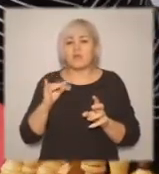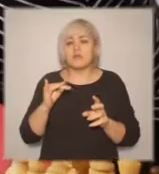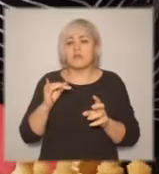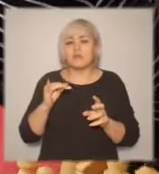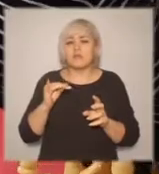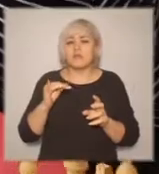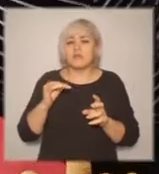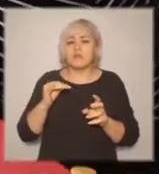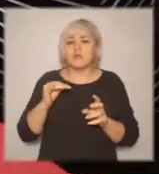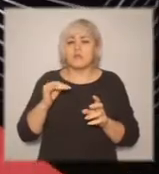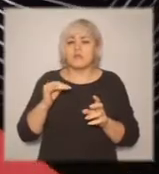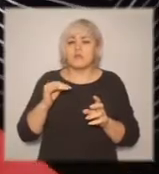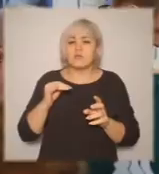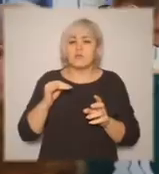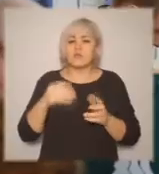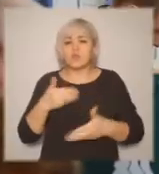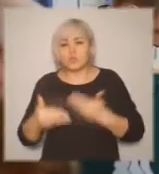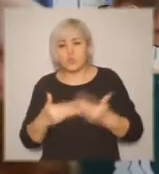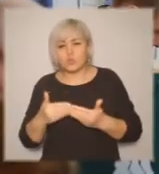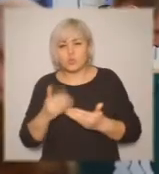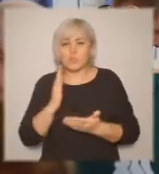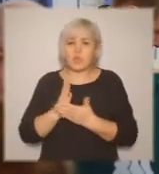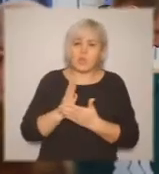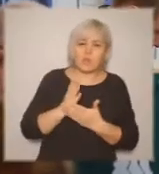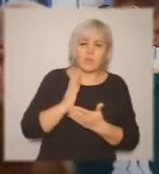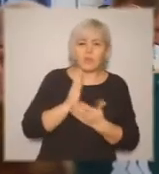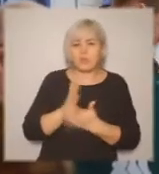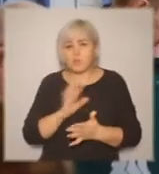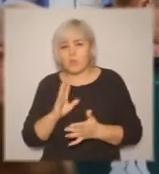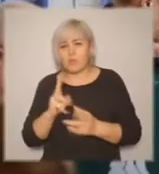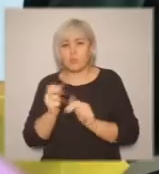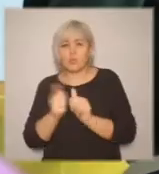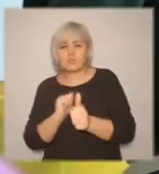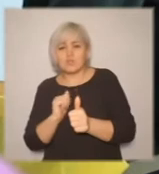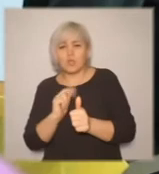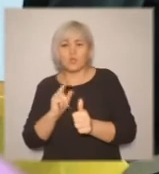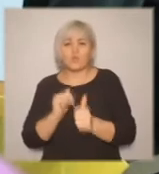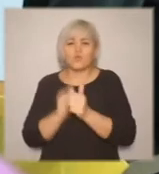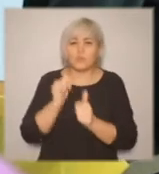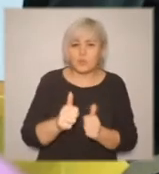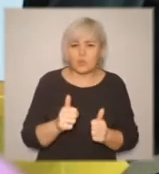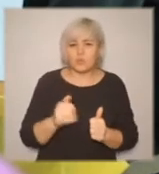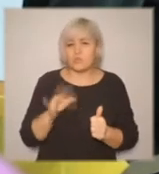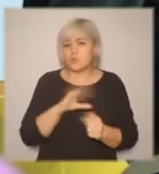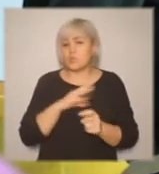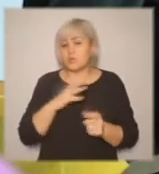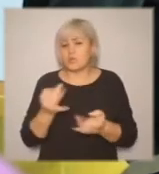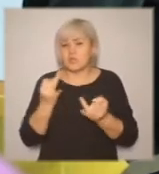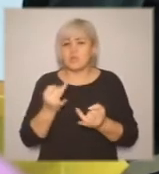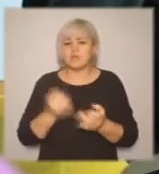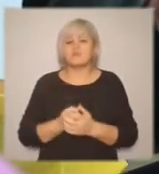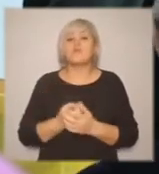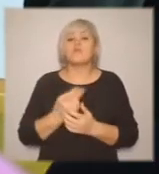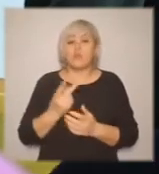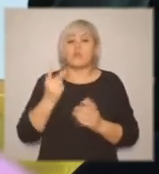Ледового дворца проходит шахматный турнир, сеанс одновременной игры в шахматы. Некоторые участники заметно